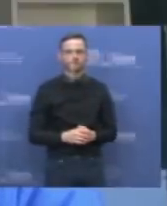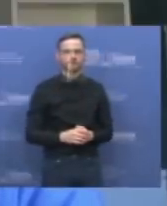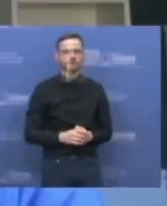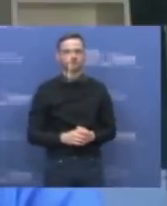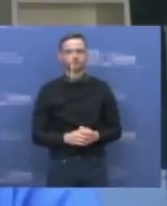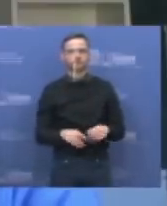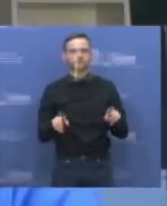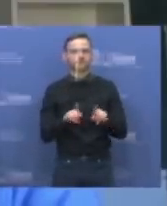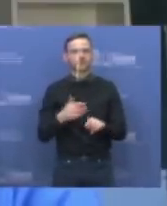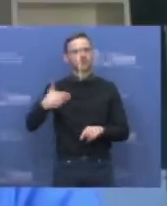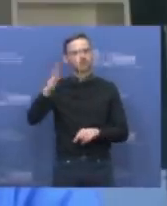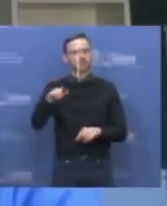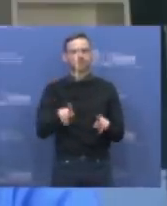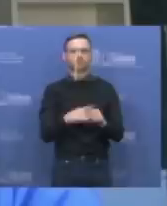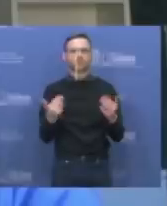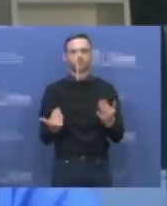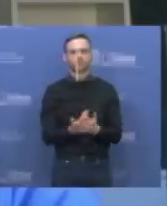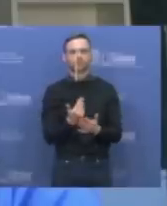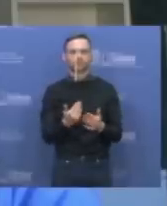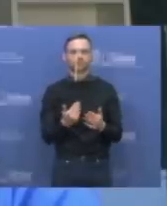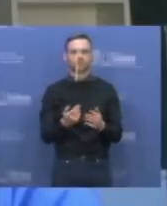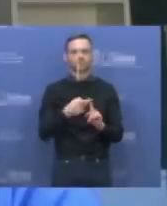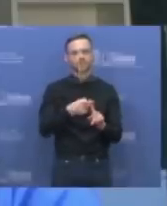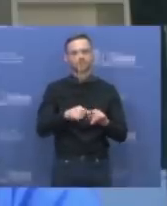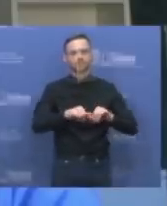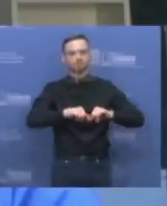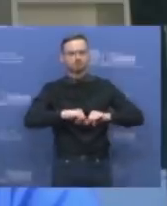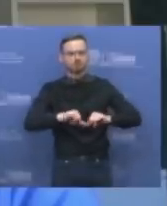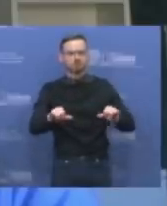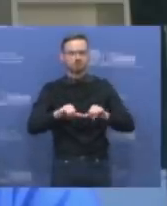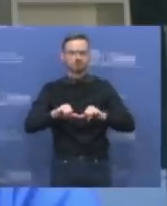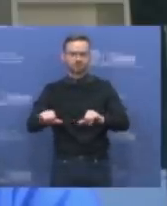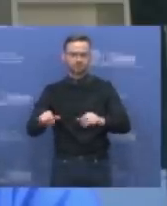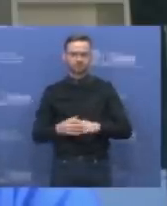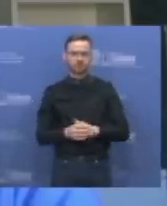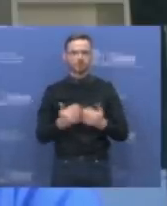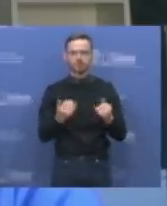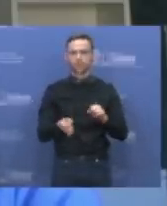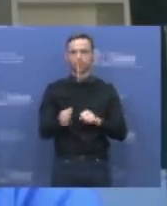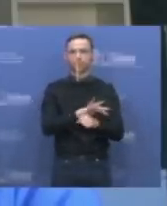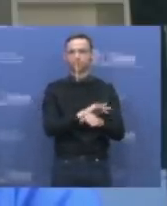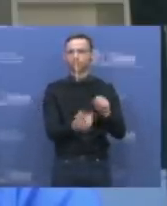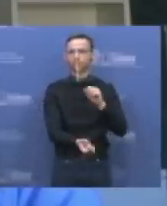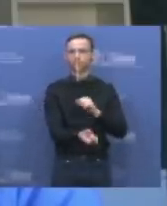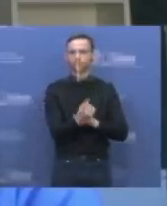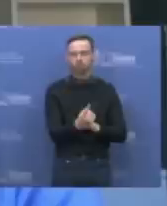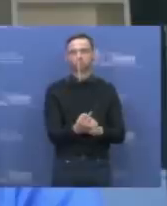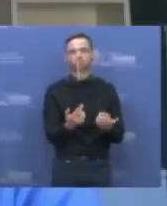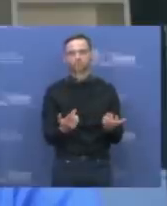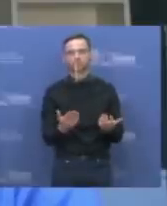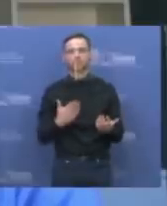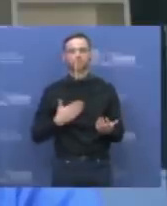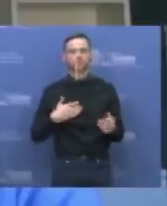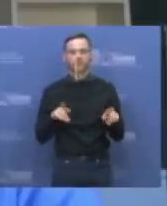epidemijos ir susidarymas su koronavirusu, kuris sukelio COVID-19 yra tas mūsų